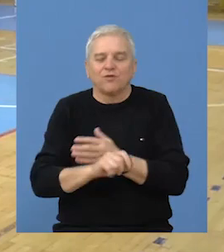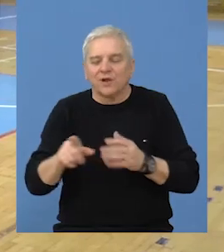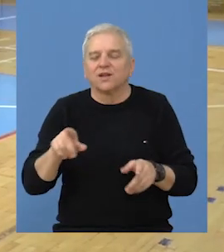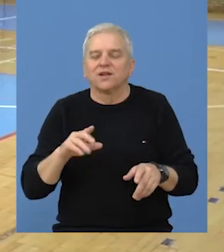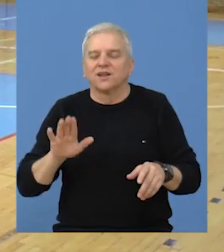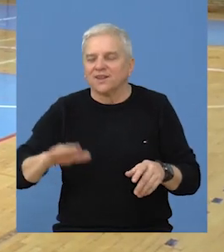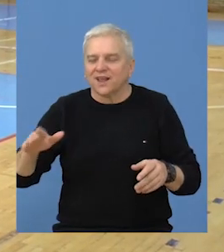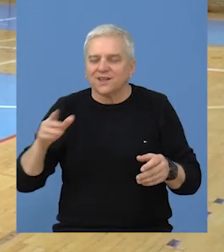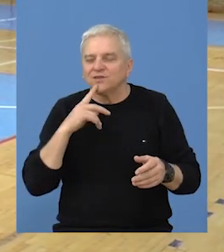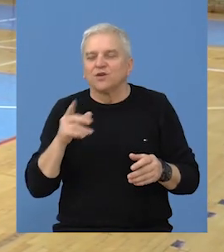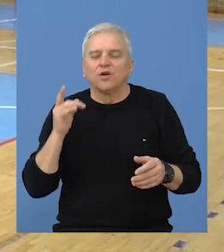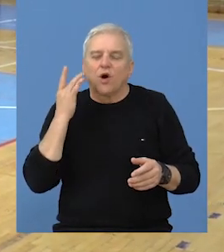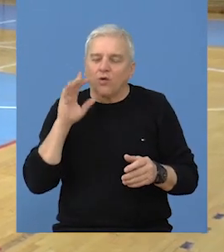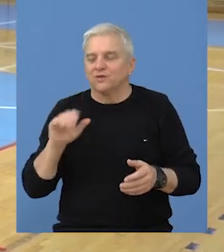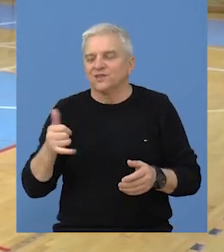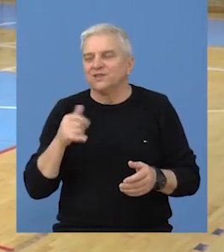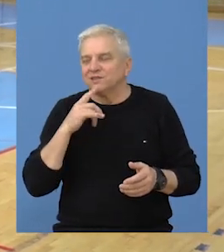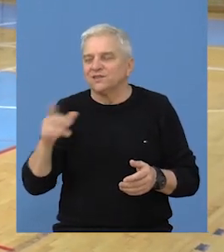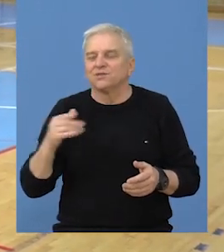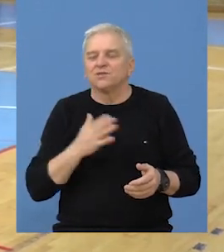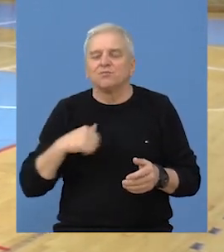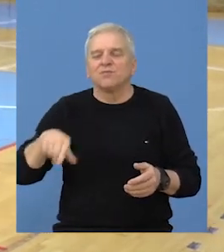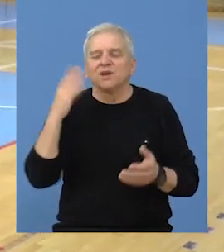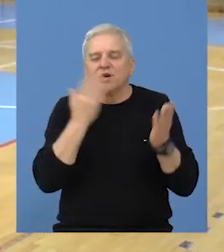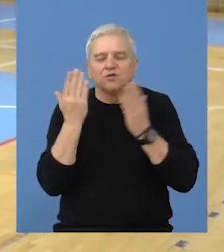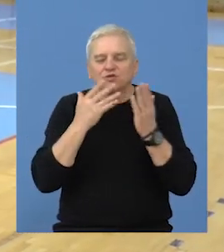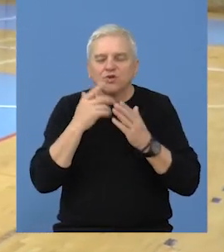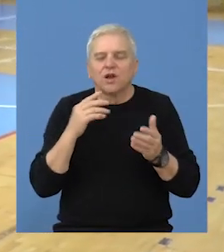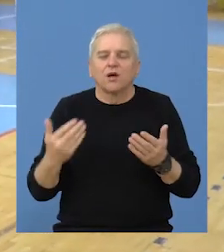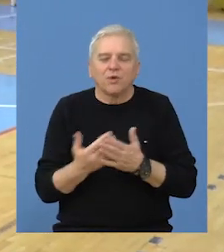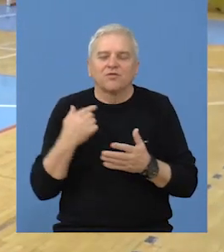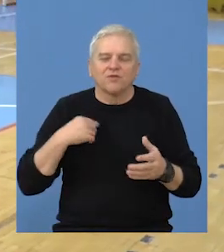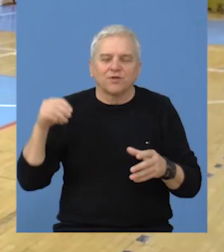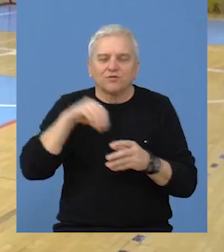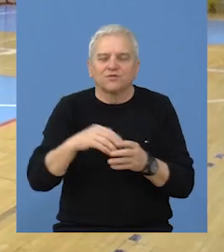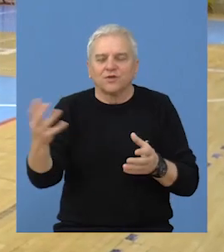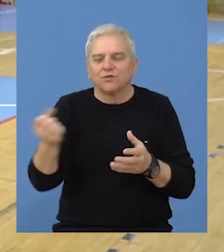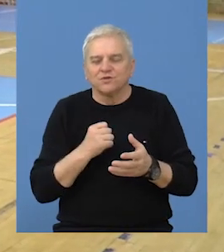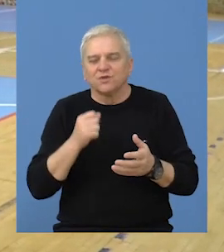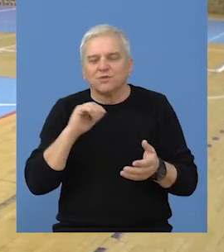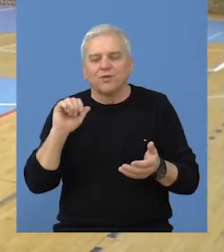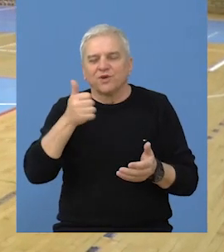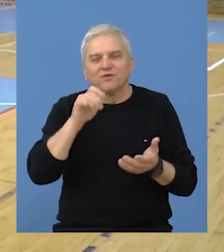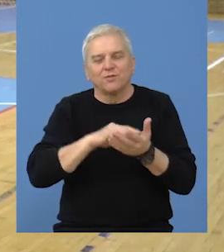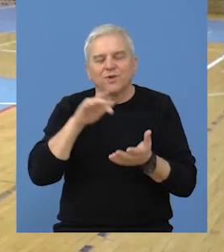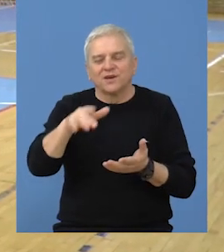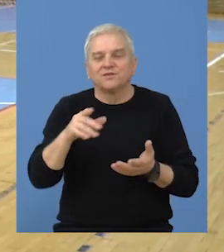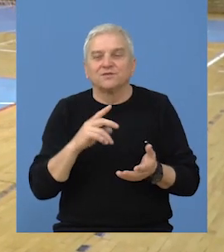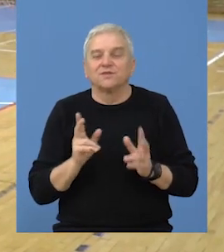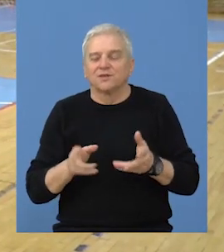i kao dečake, stvarno su odlični i mi kao škola posle duže godina smo osvojili okružno.